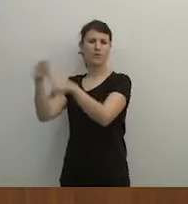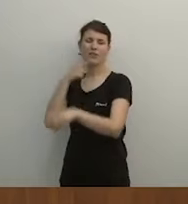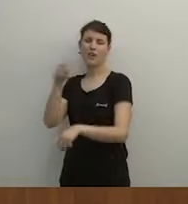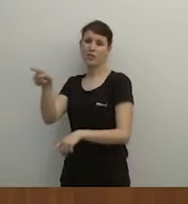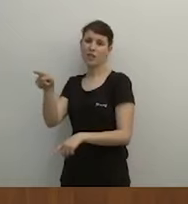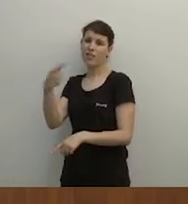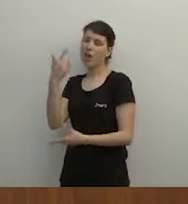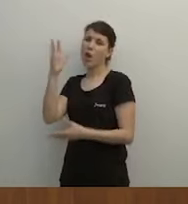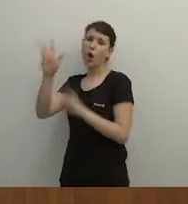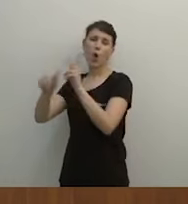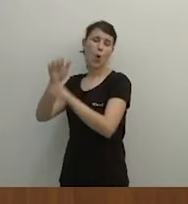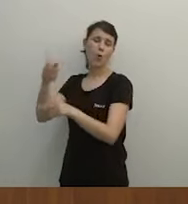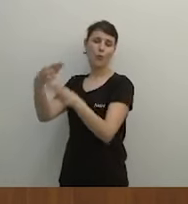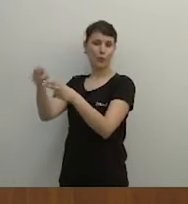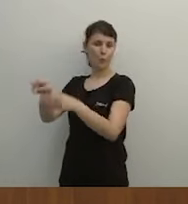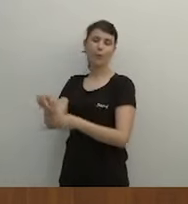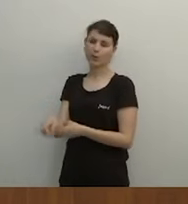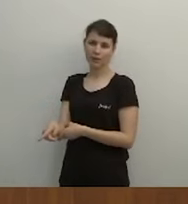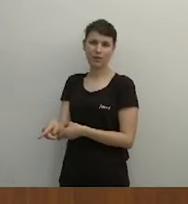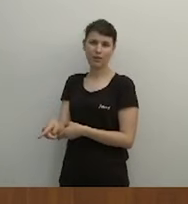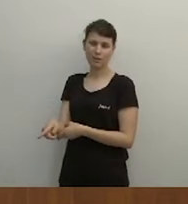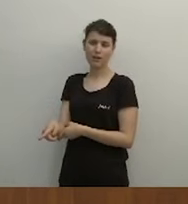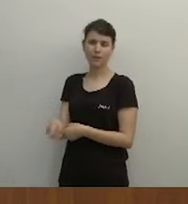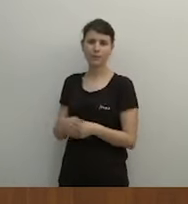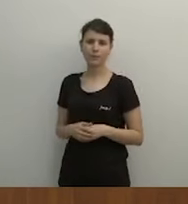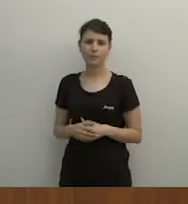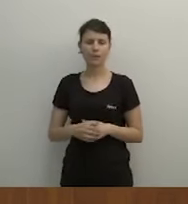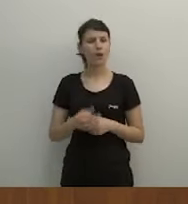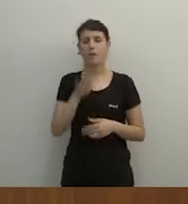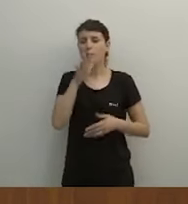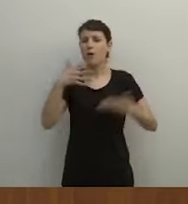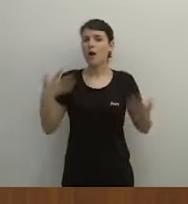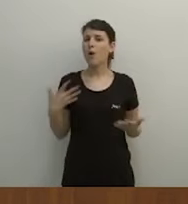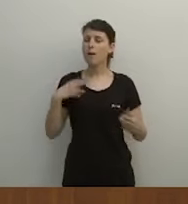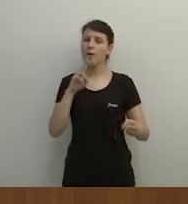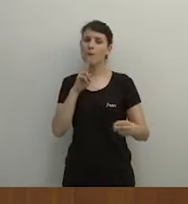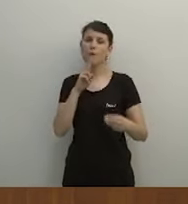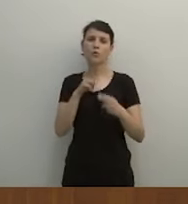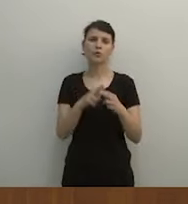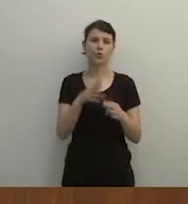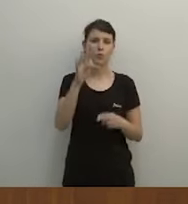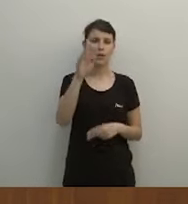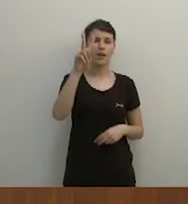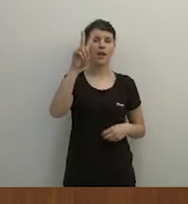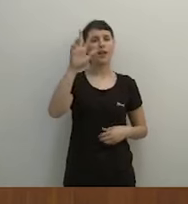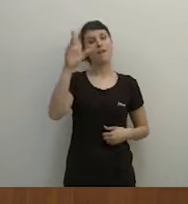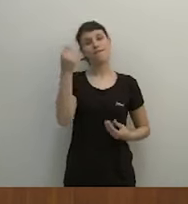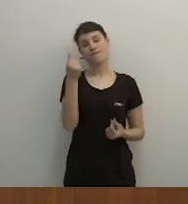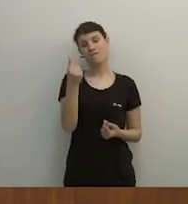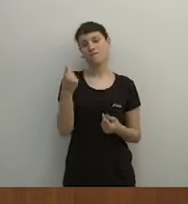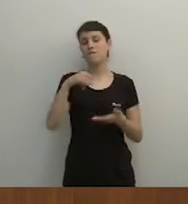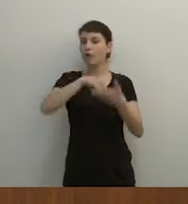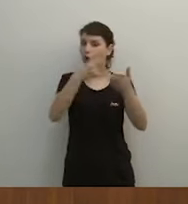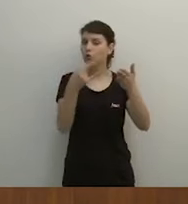Però avui venim a parlar d'un altre cas, el que s'ha denominat cas futur Partit Popular Alacant. Un cas